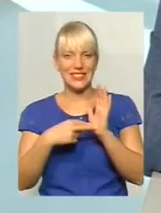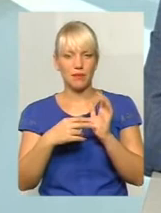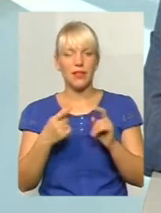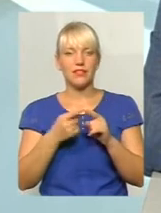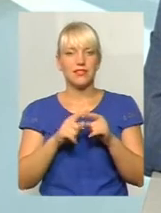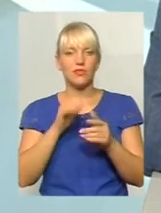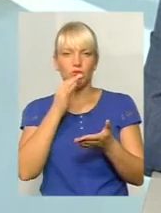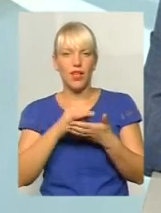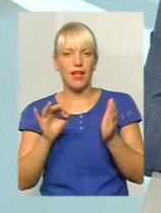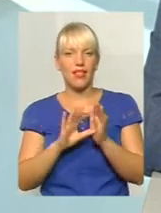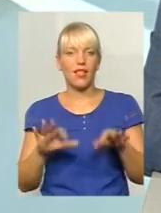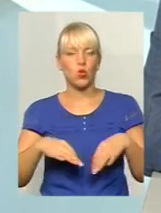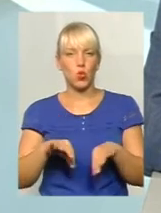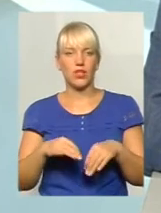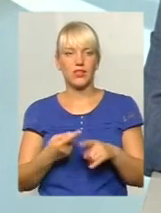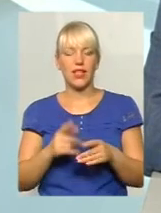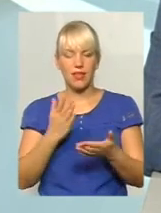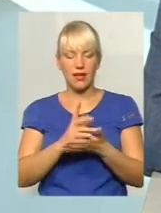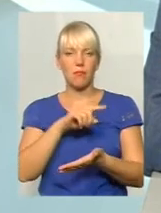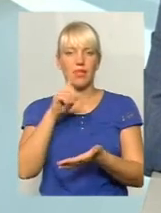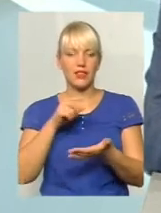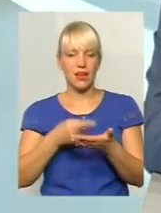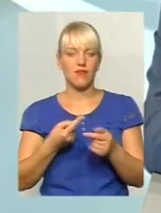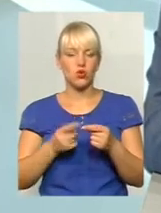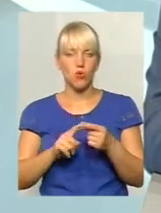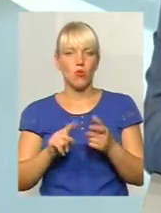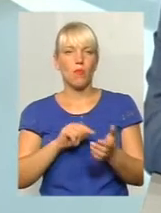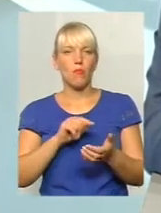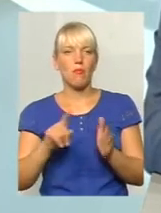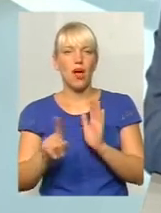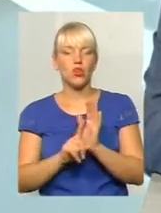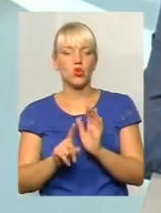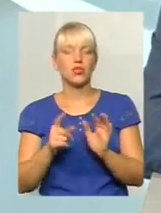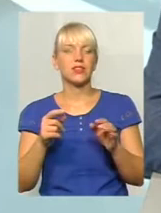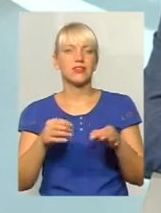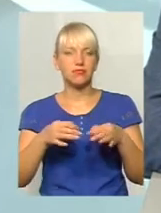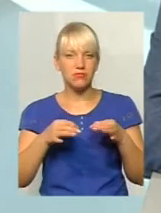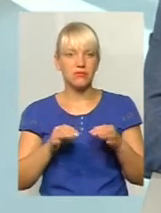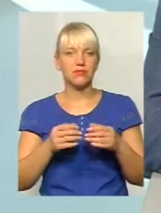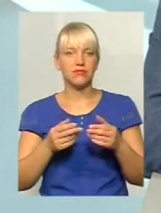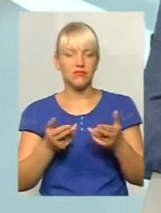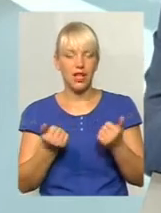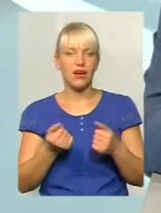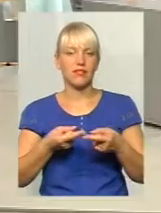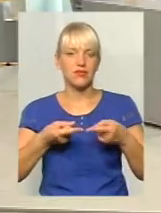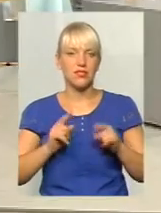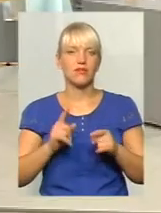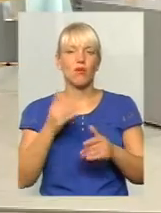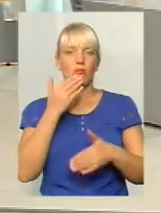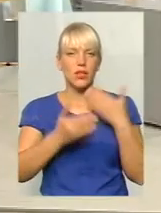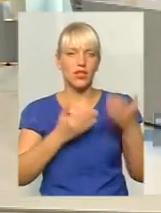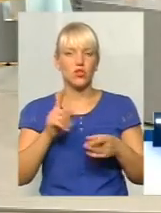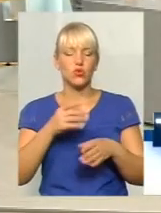питання в даному маршруті, і, дійсно, в зв'язку з постійними запитами на підприємство щодо